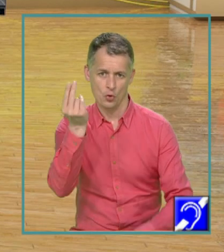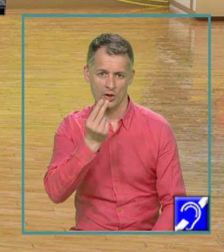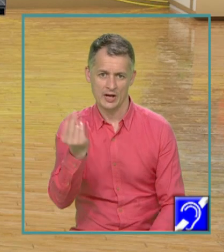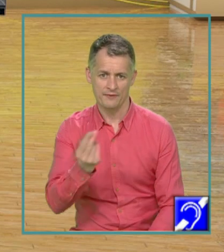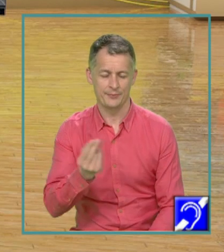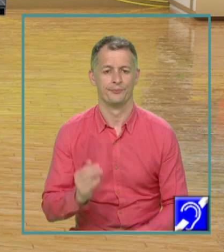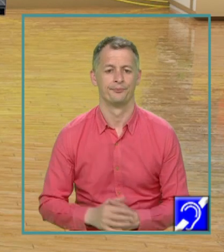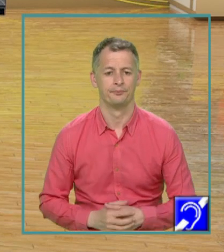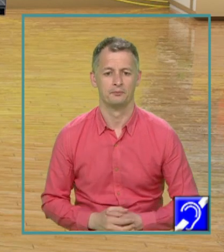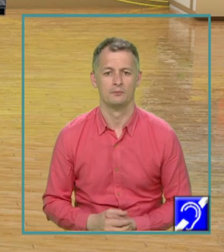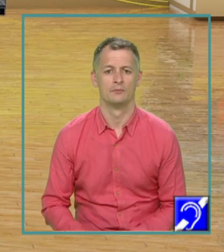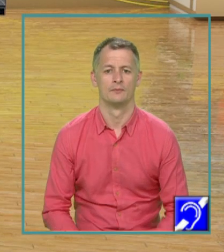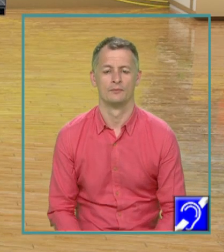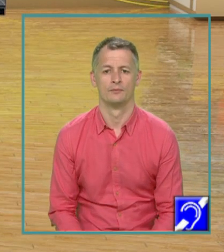bun.